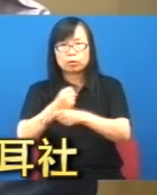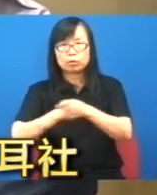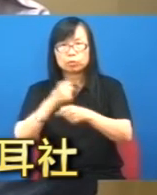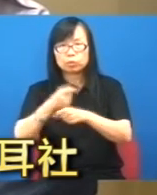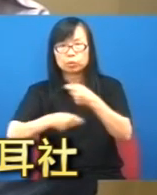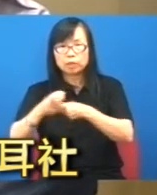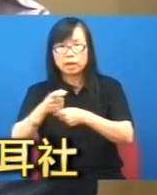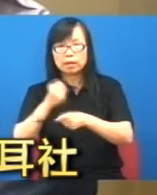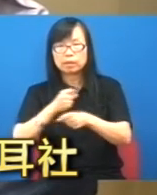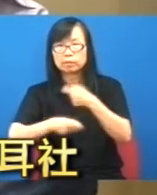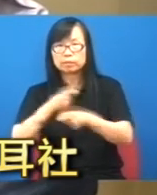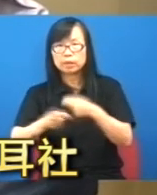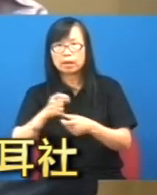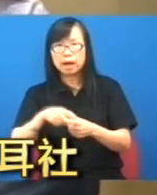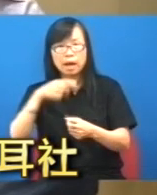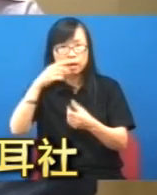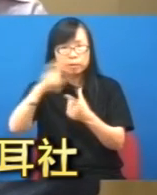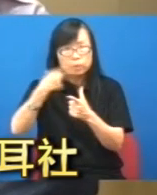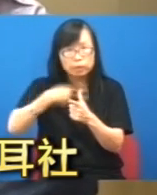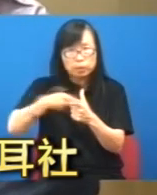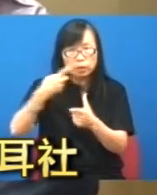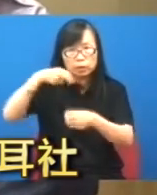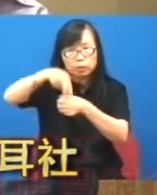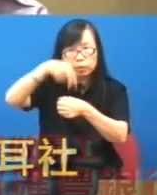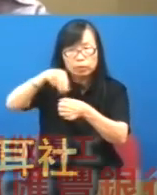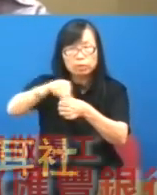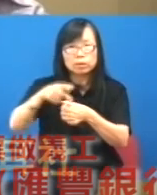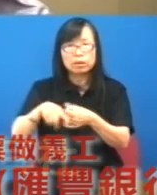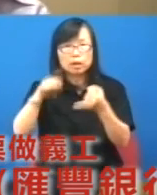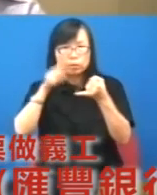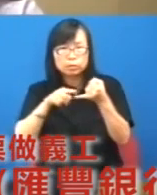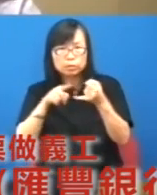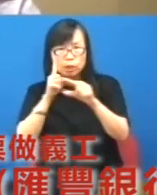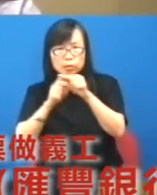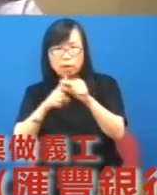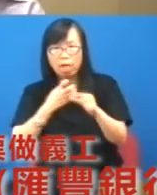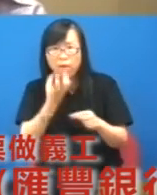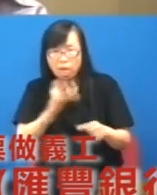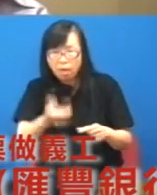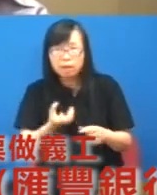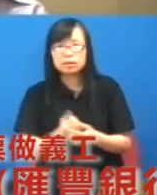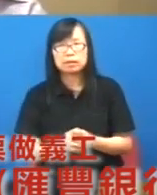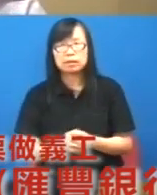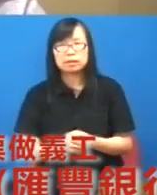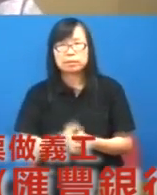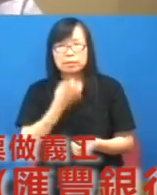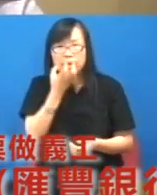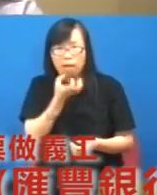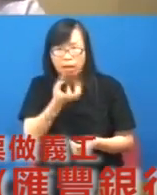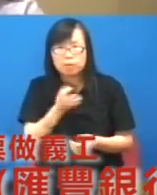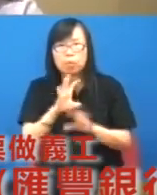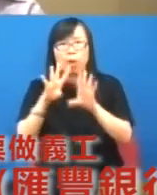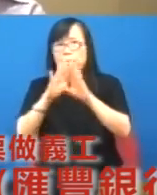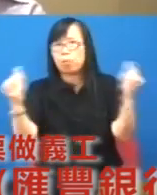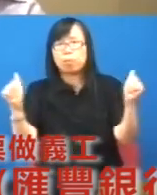為何我的強積金每個月這樣供但為何是去到中期全部虧了錢還要虧到沒有